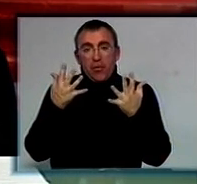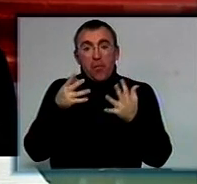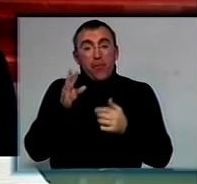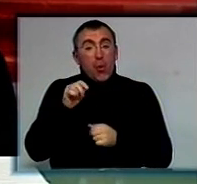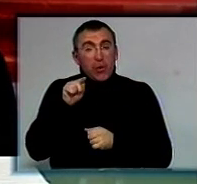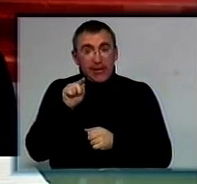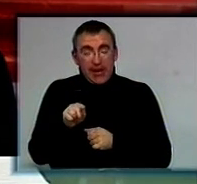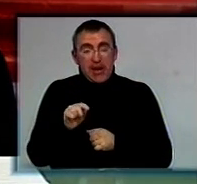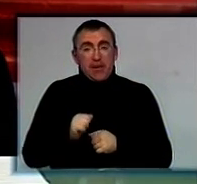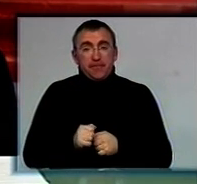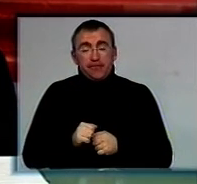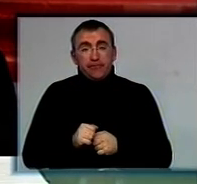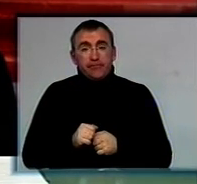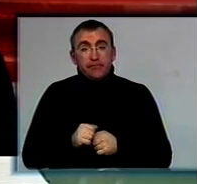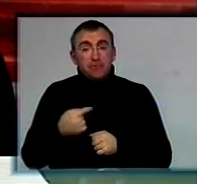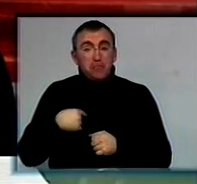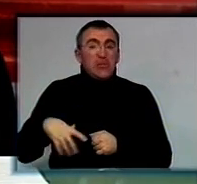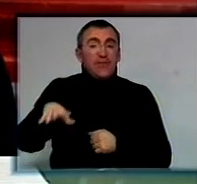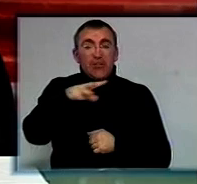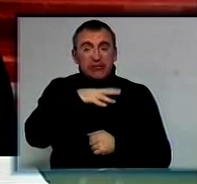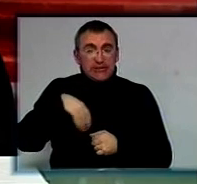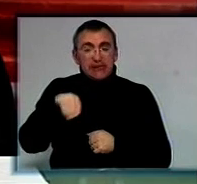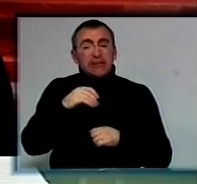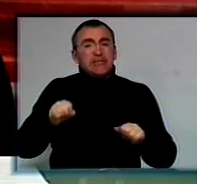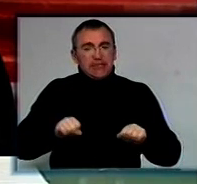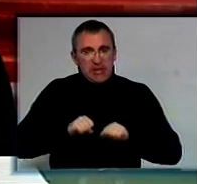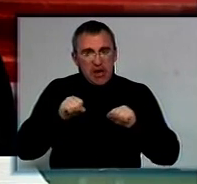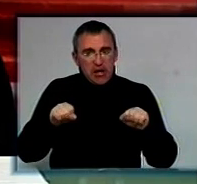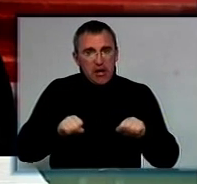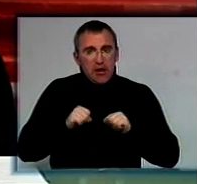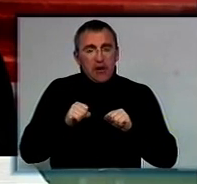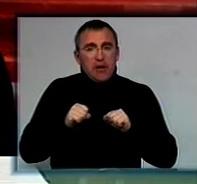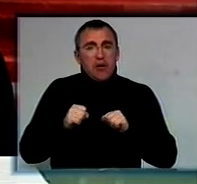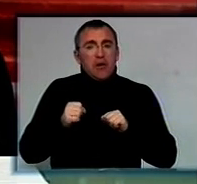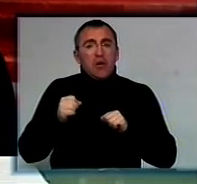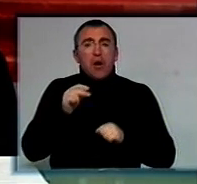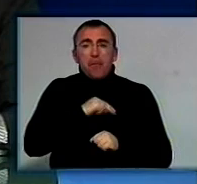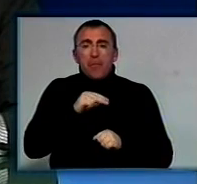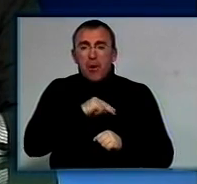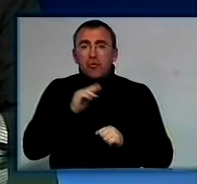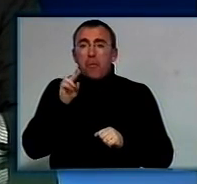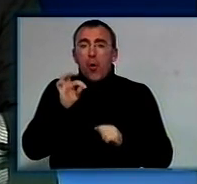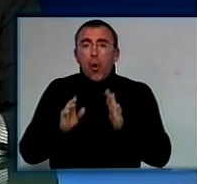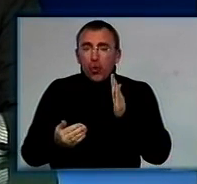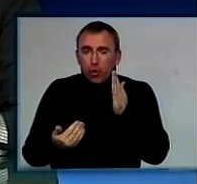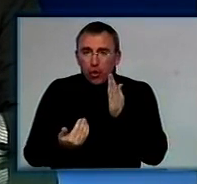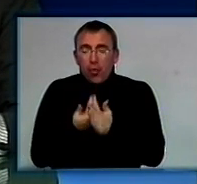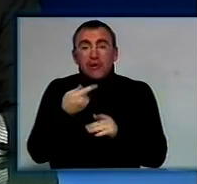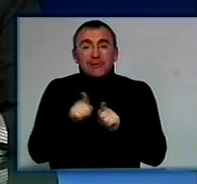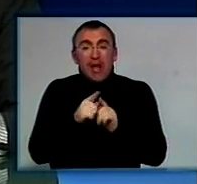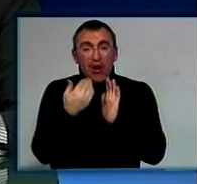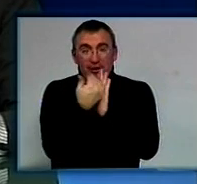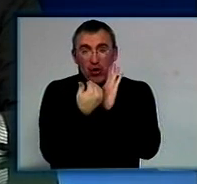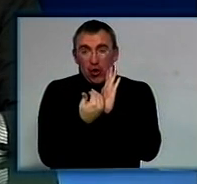ми всі стараємось, звичайно, вже працювати по-новому, і цей норматив,